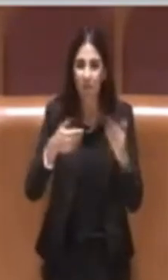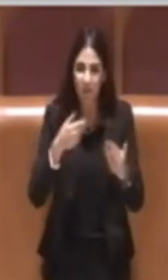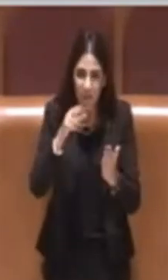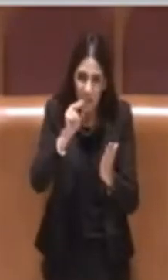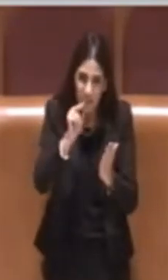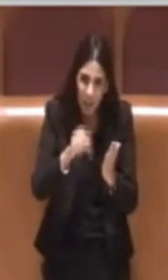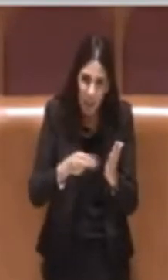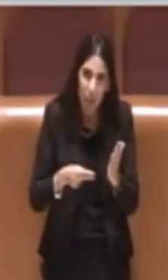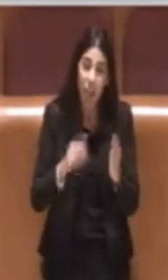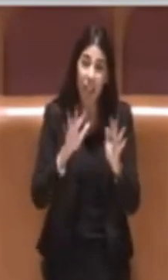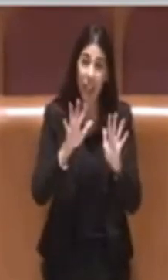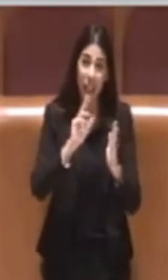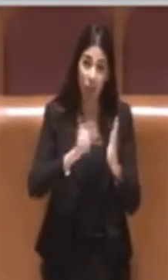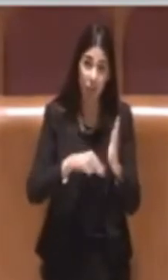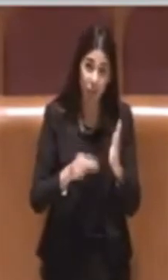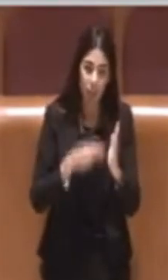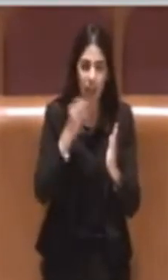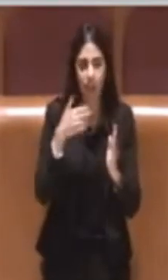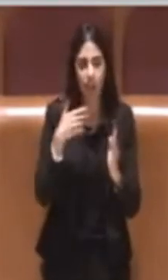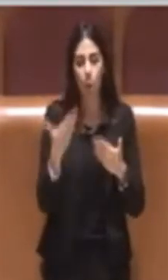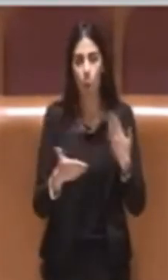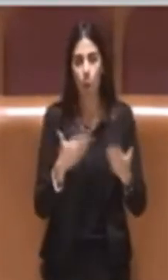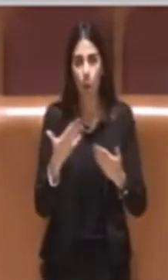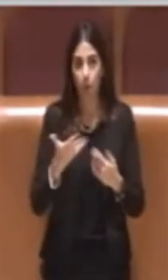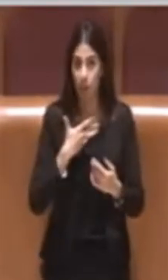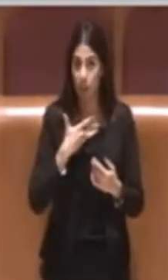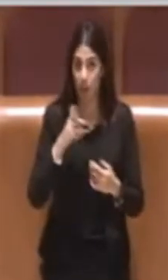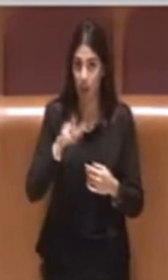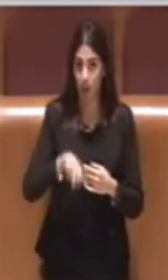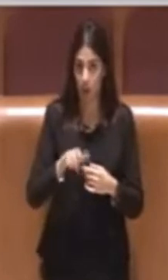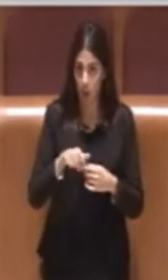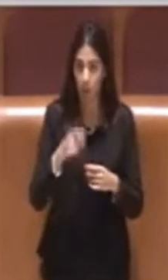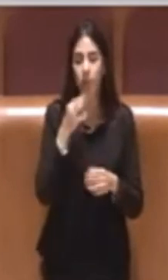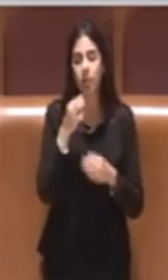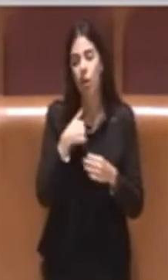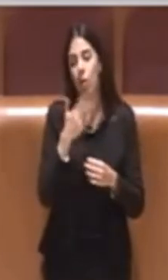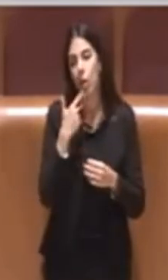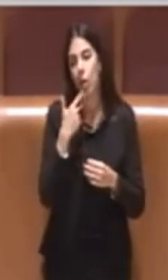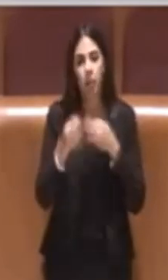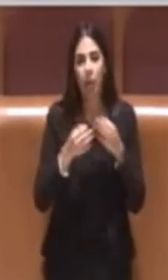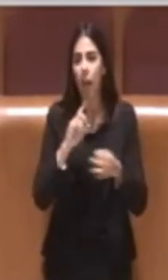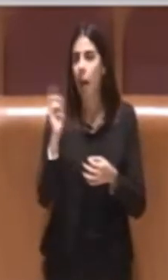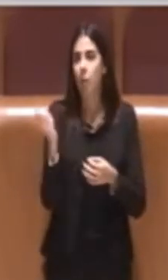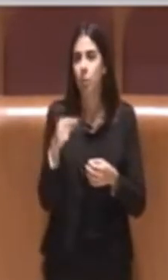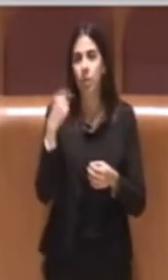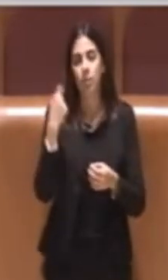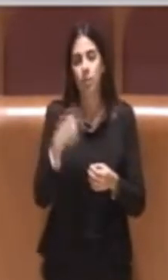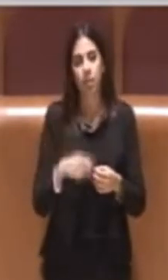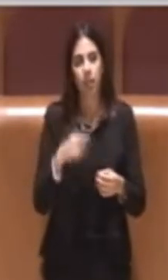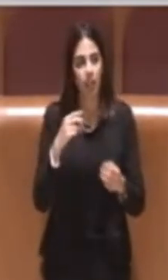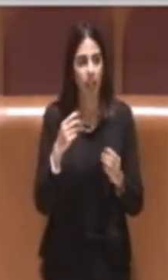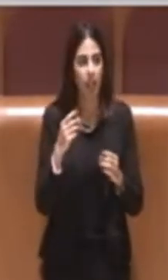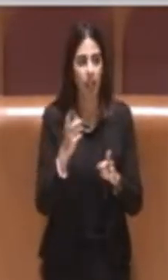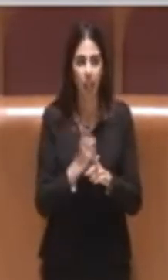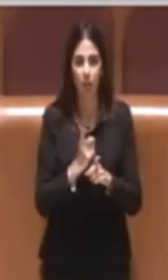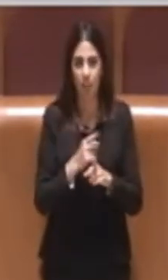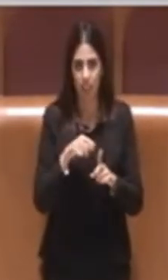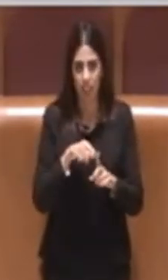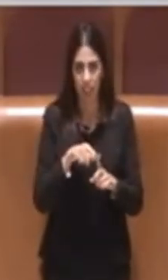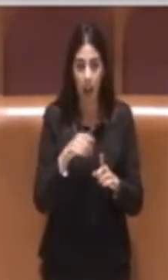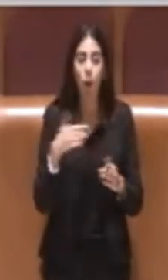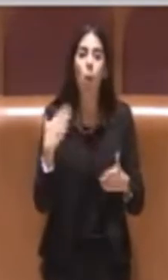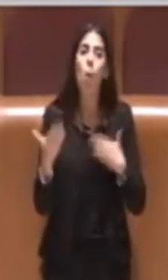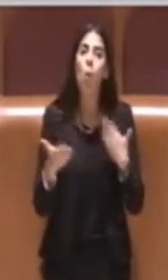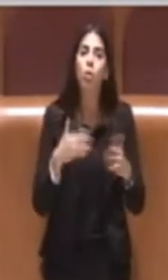deve essere un'urgenza e quindi mi preme spiegare a tutti questa necessità. L'urgenza è venuta fuori proprio nel